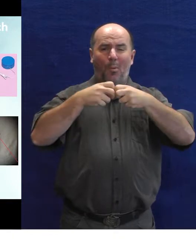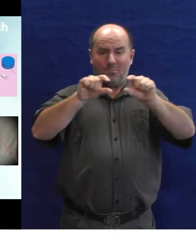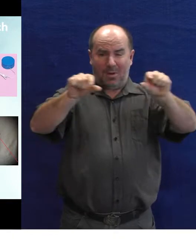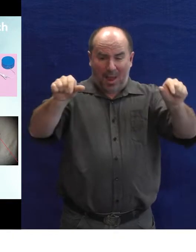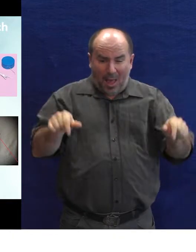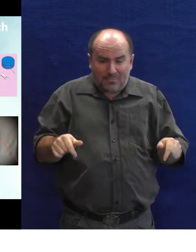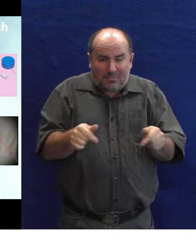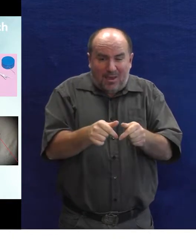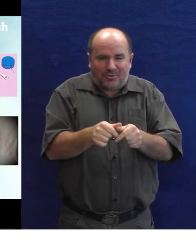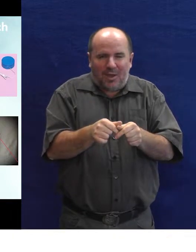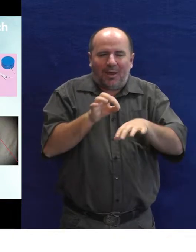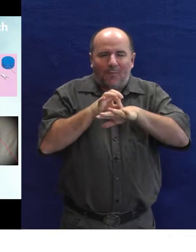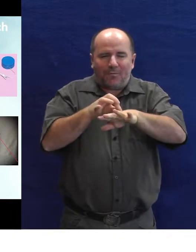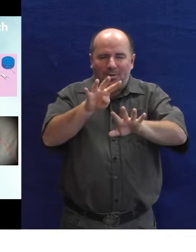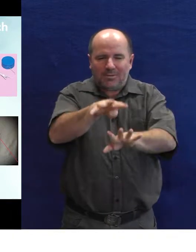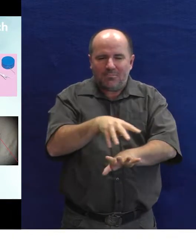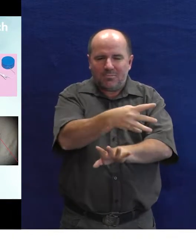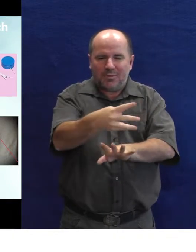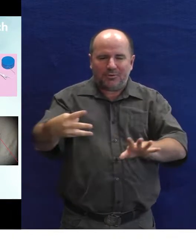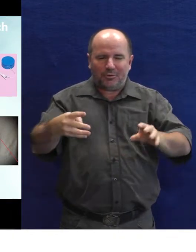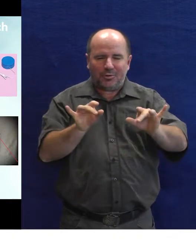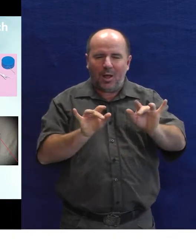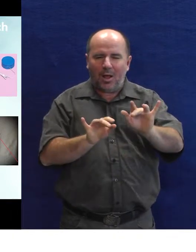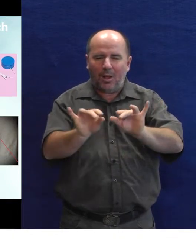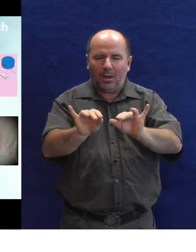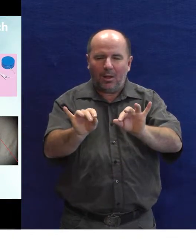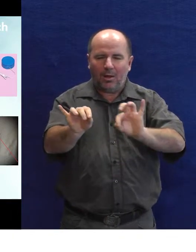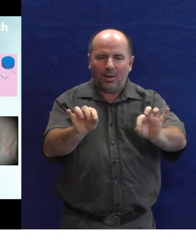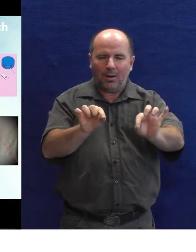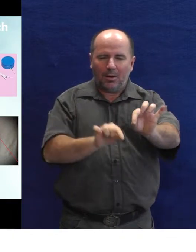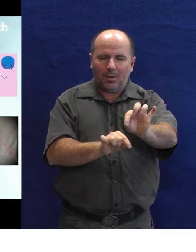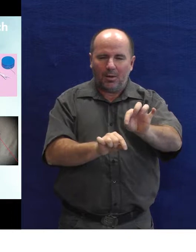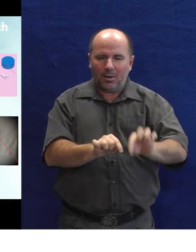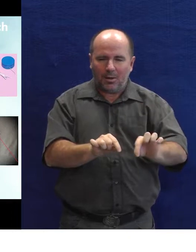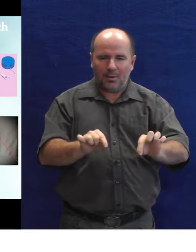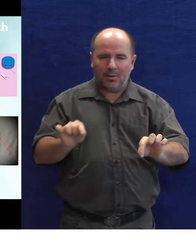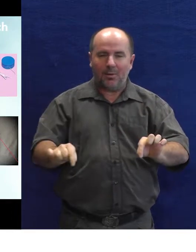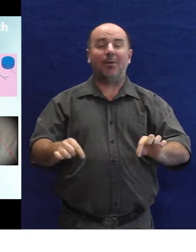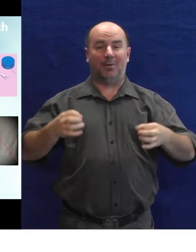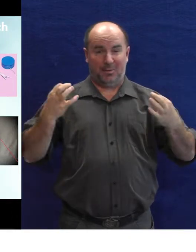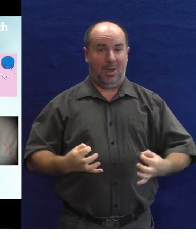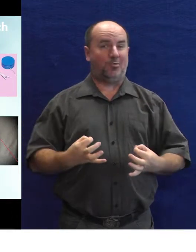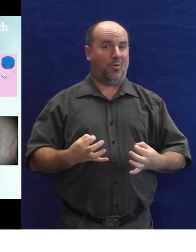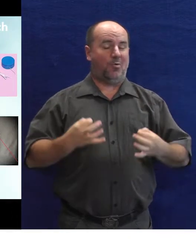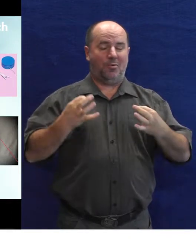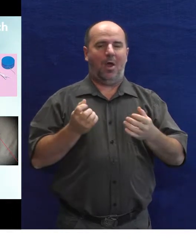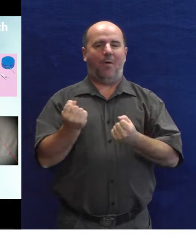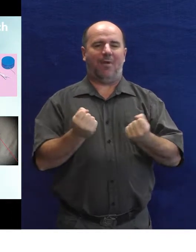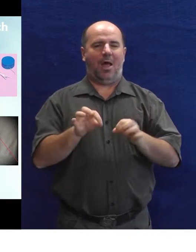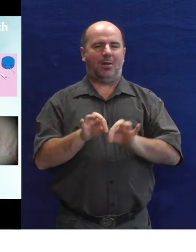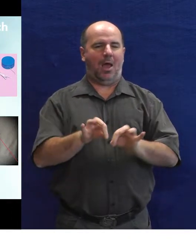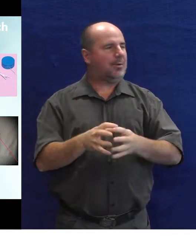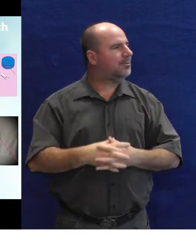tady tohle je aplikace GoTalk, a my právě vidíme tu budoucnost v těhle buď